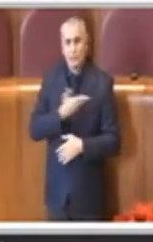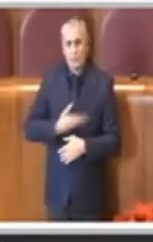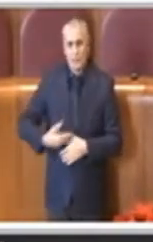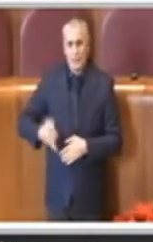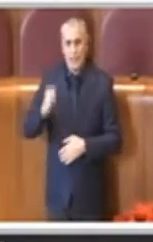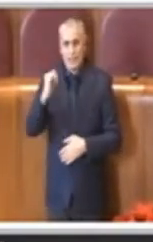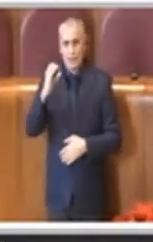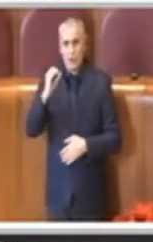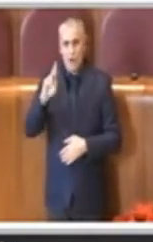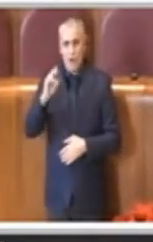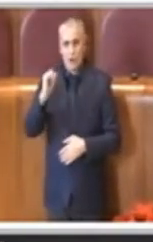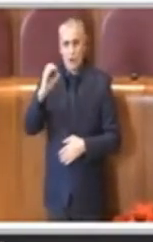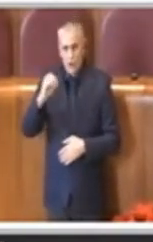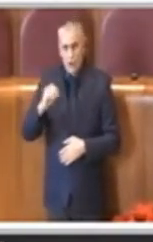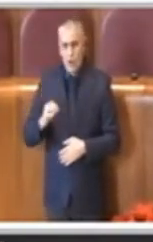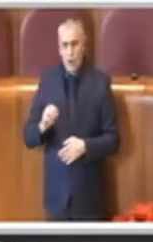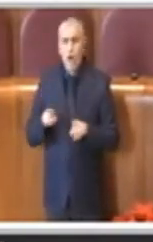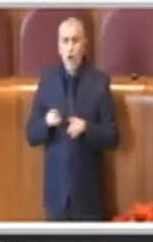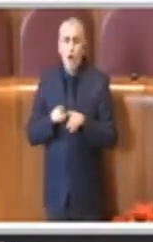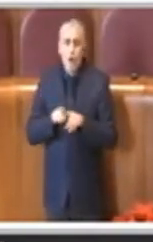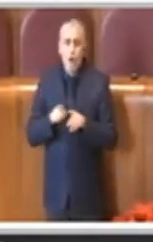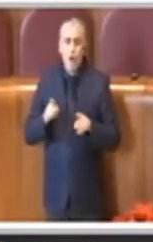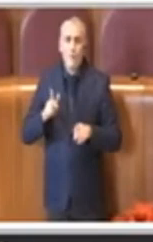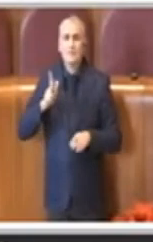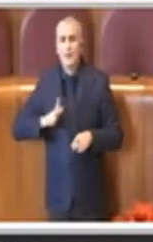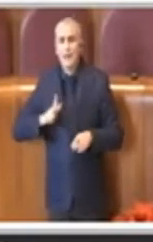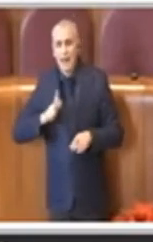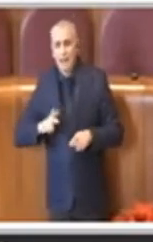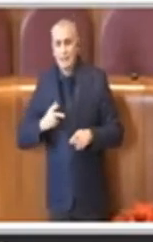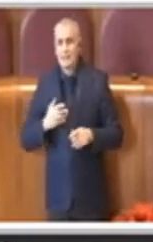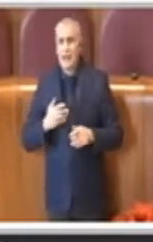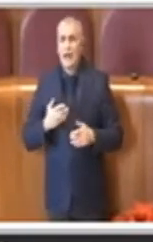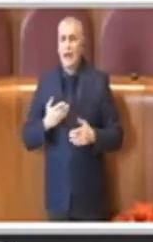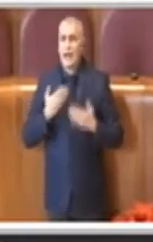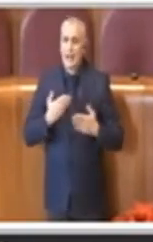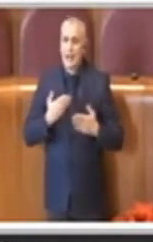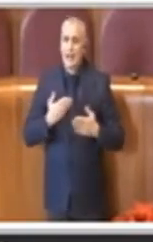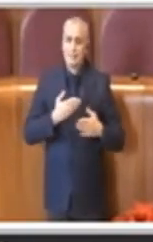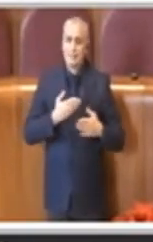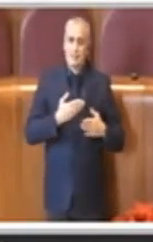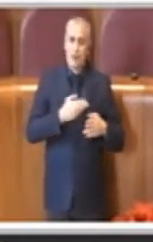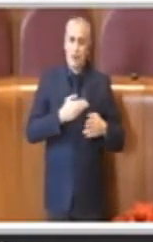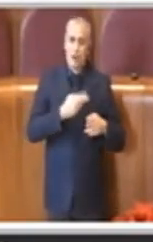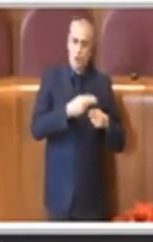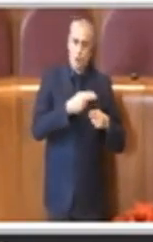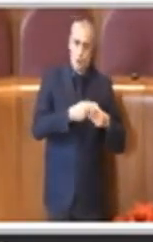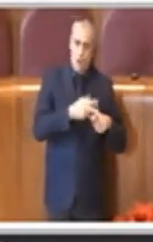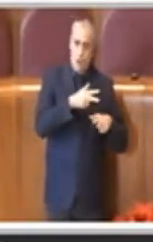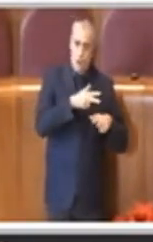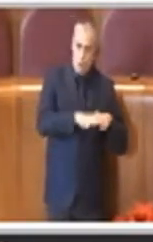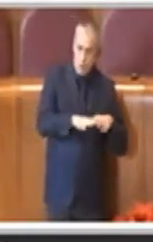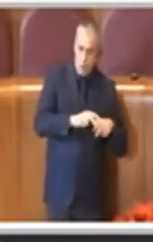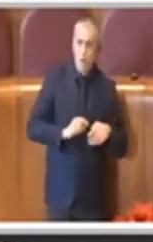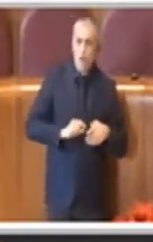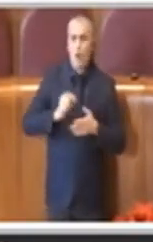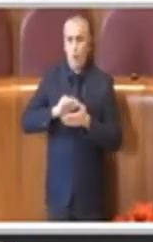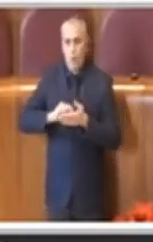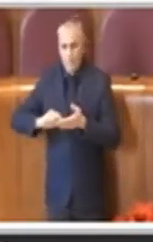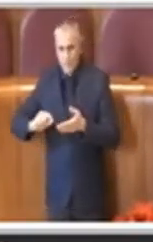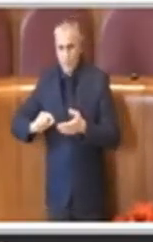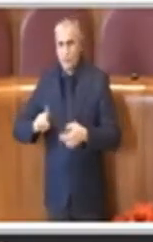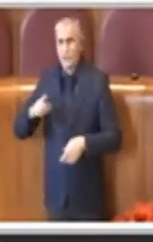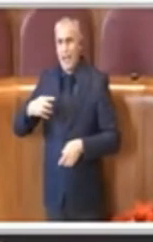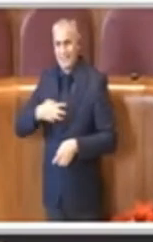spiraio per Roma Capitale, per gli uffici e per gli assessorati di individuare un